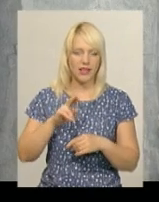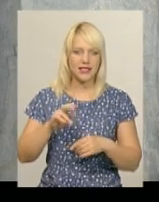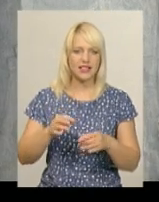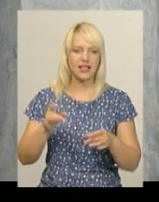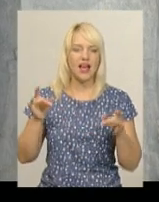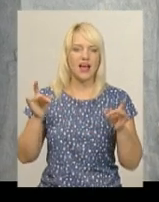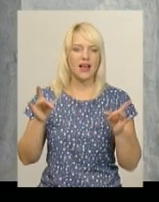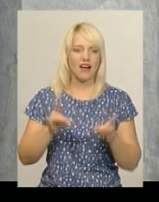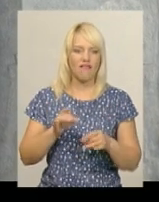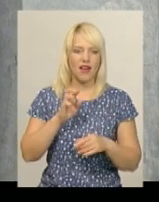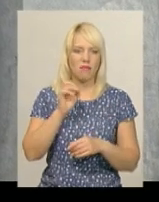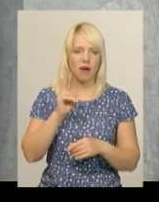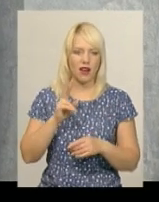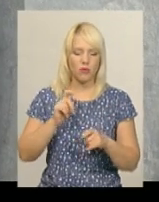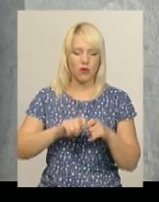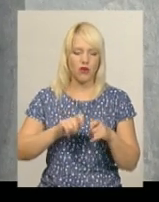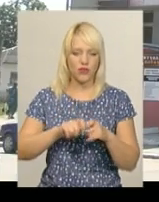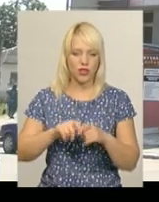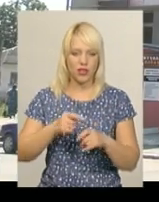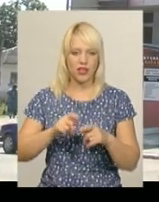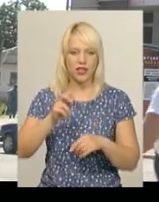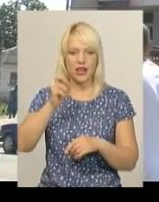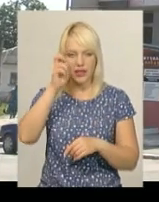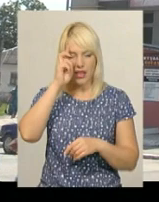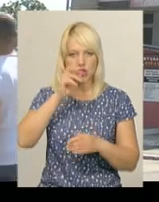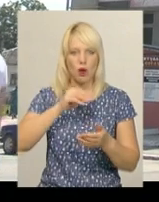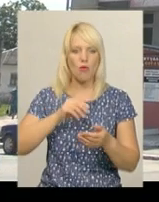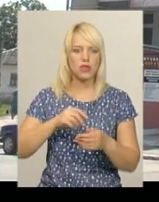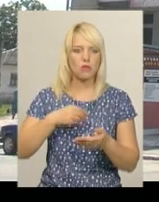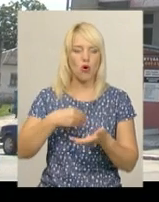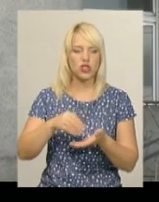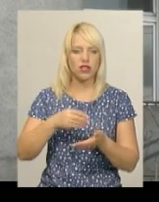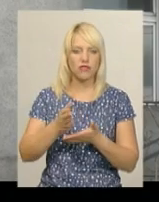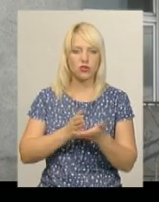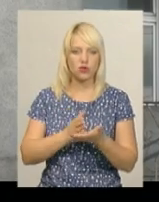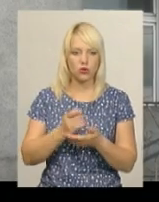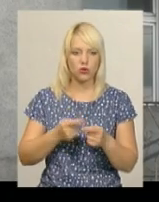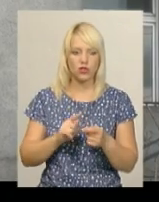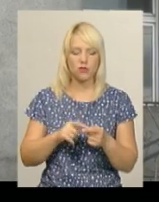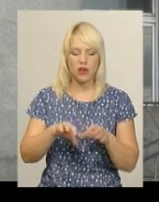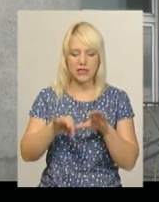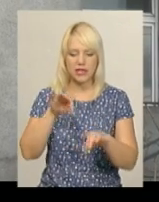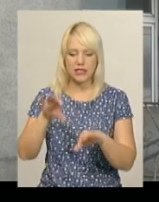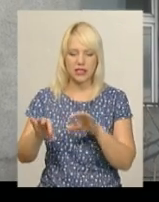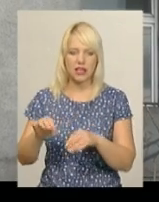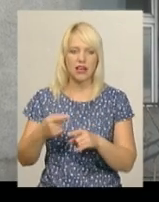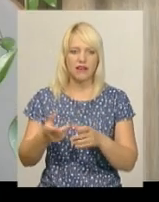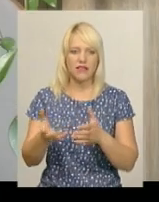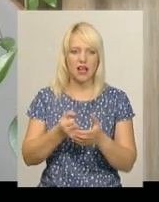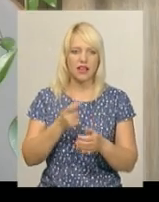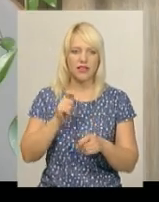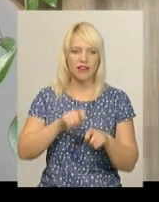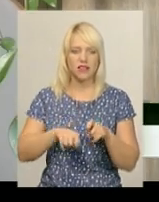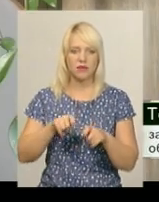санітарних норм перевірили працівники райуправління Держпродспоживслужби. Зразки страв, які були на поминальних обідах, відібрали на експертизу.